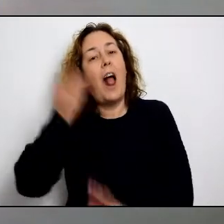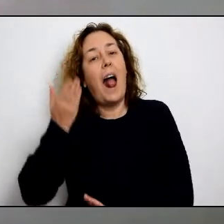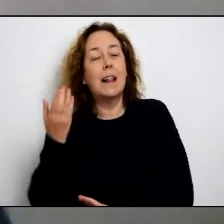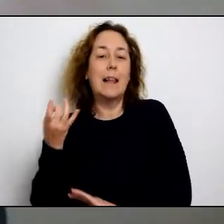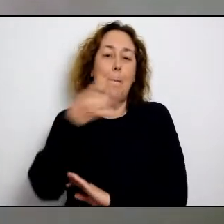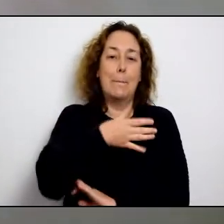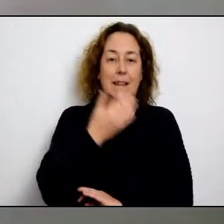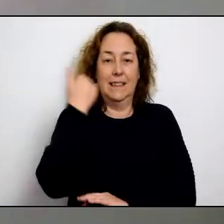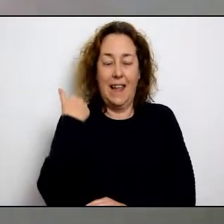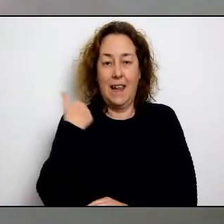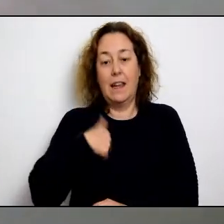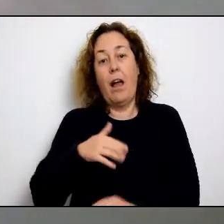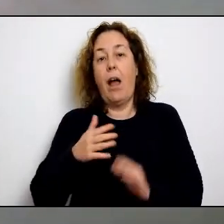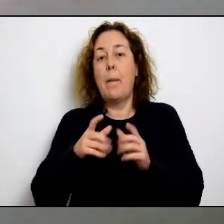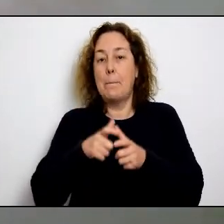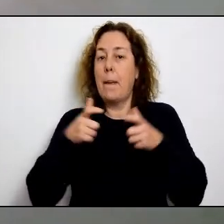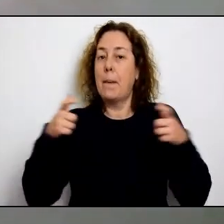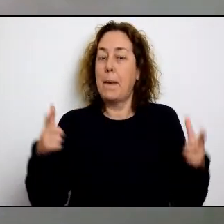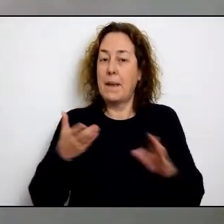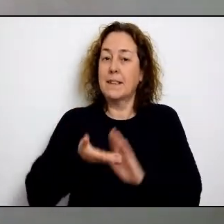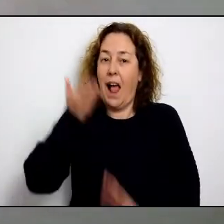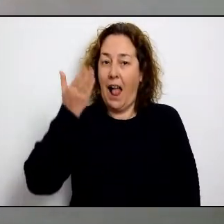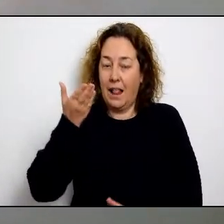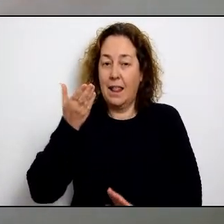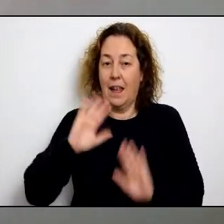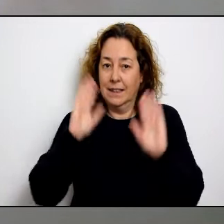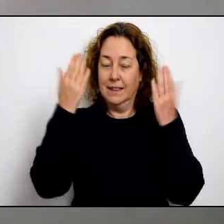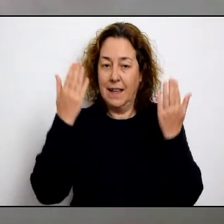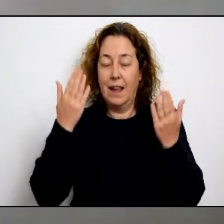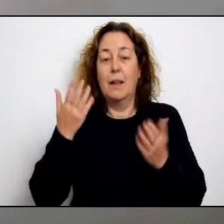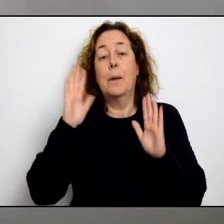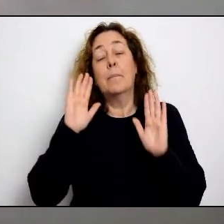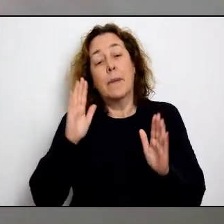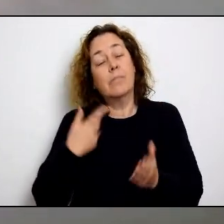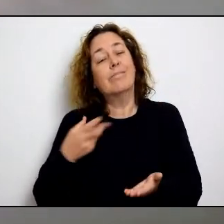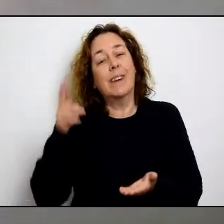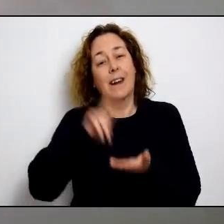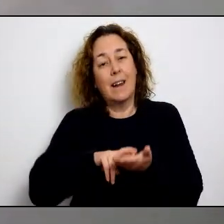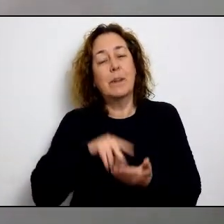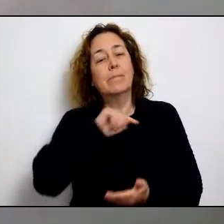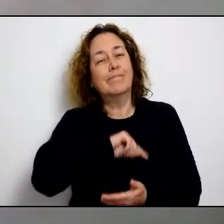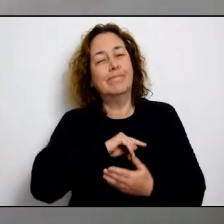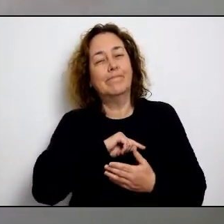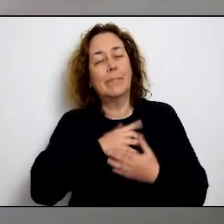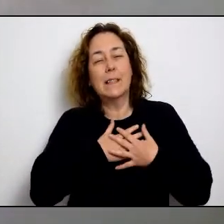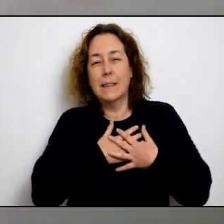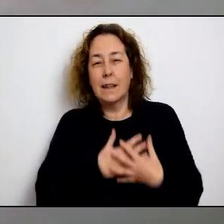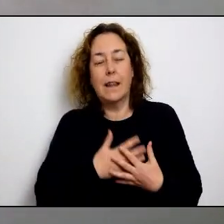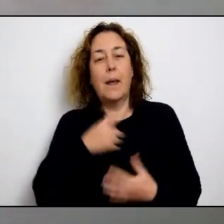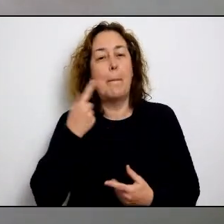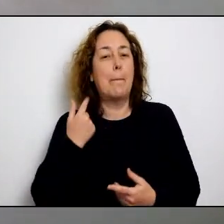que són o han estat donades d'alta. Tenim quatre altes més que ahir, seguim amb un nombre positiu d'altes i